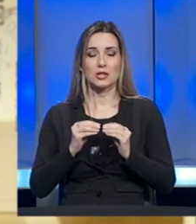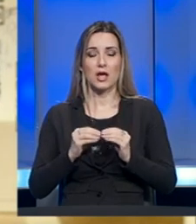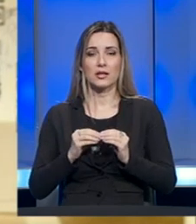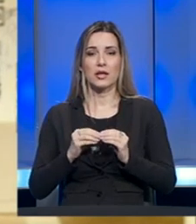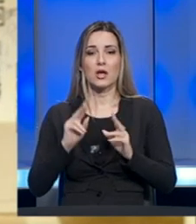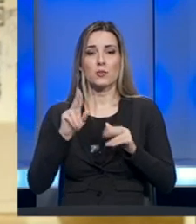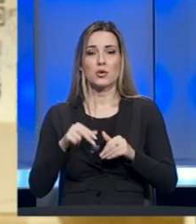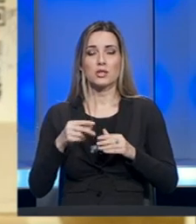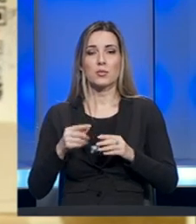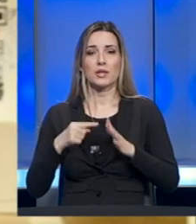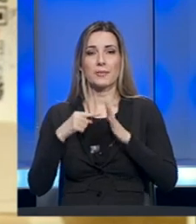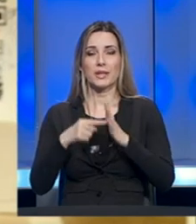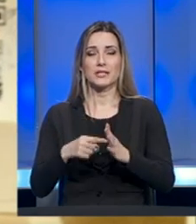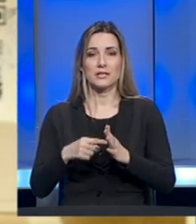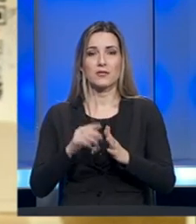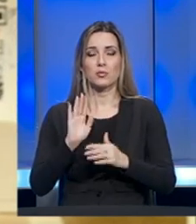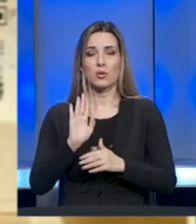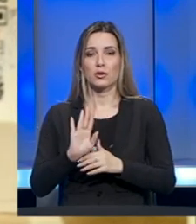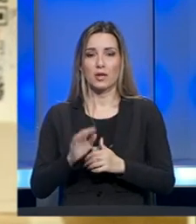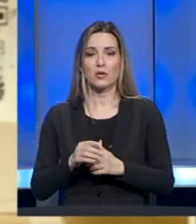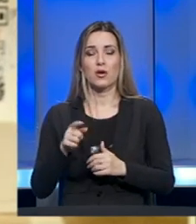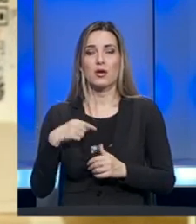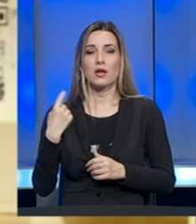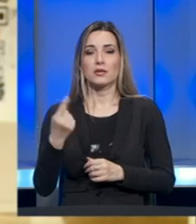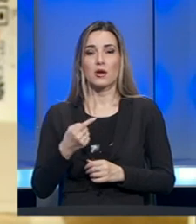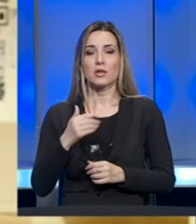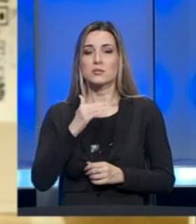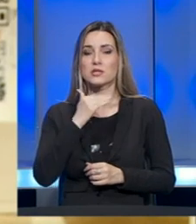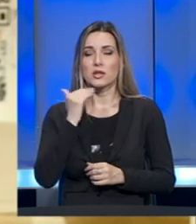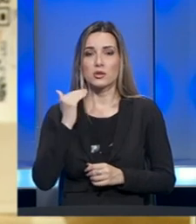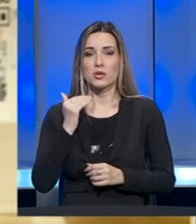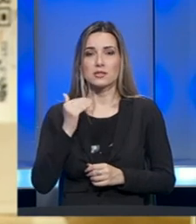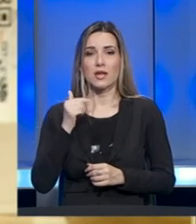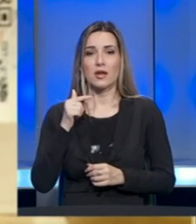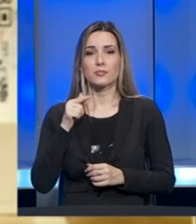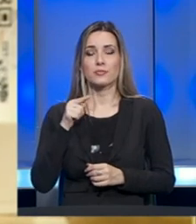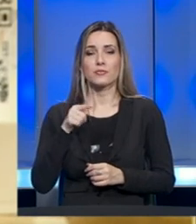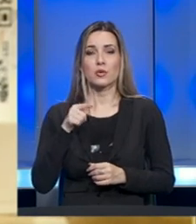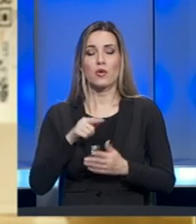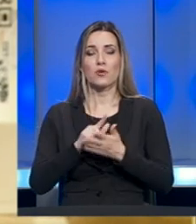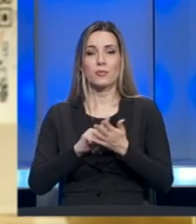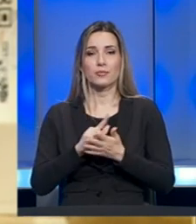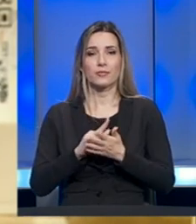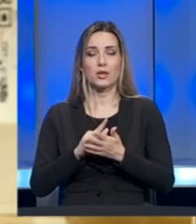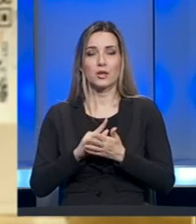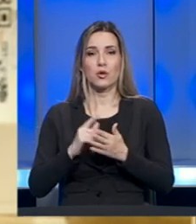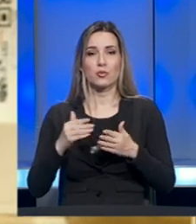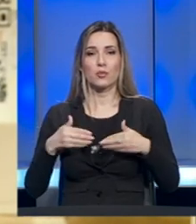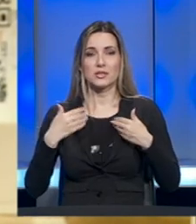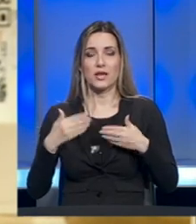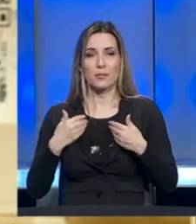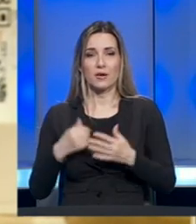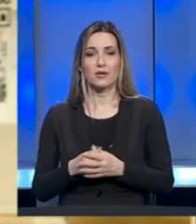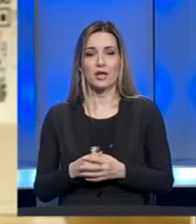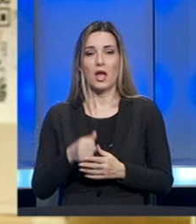sadržaje, možemo da predstavimo na taj način, tako da smo se dosta tim u ovom periodu pozabavili. A